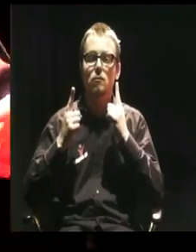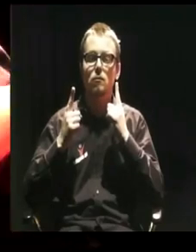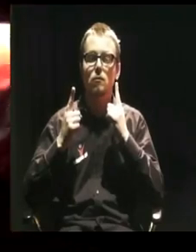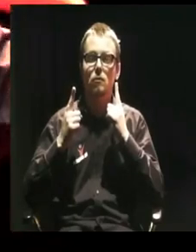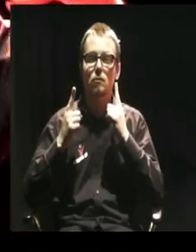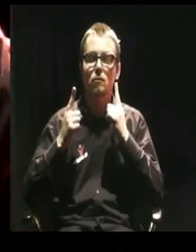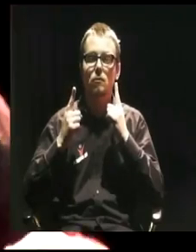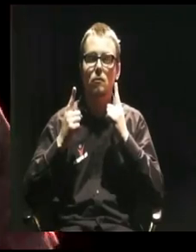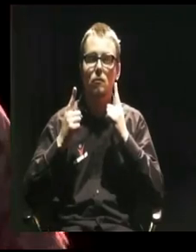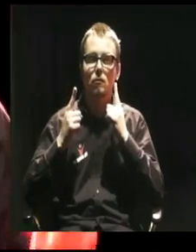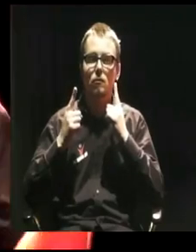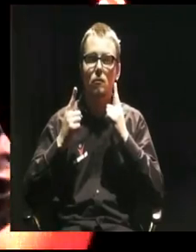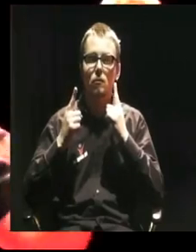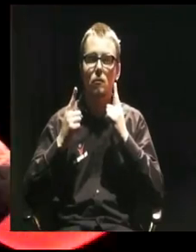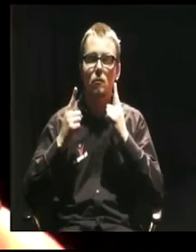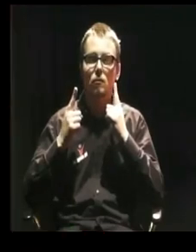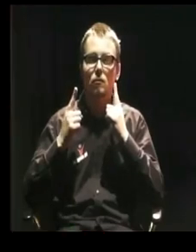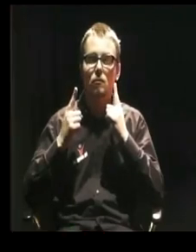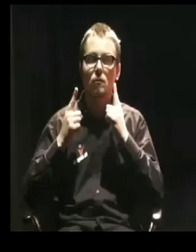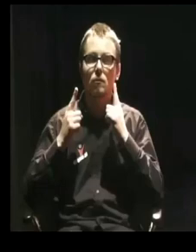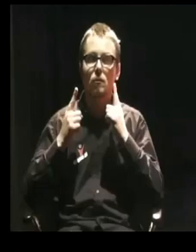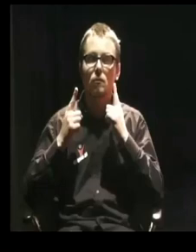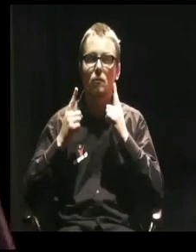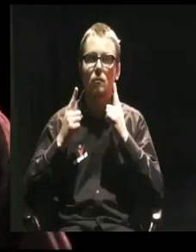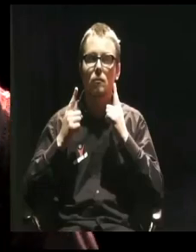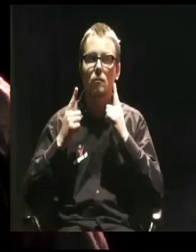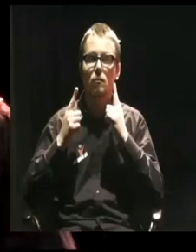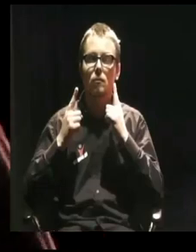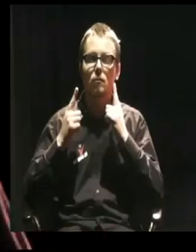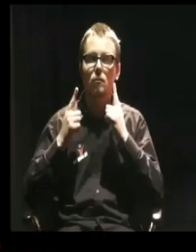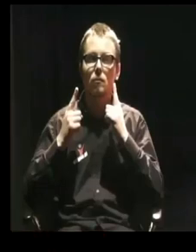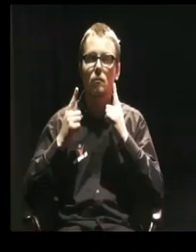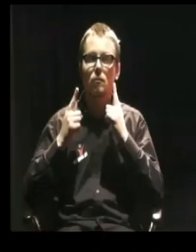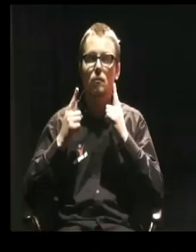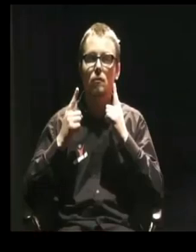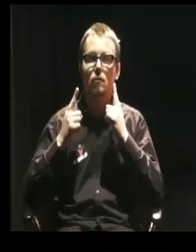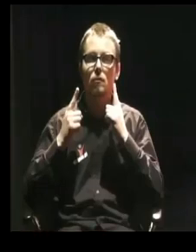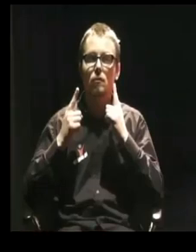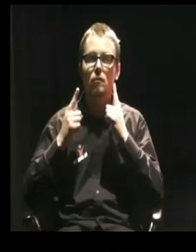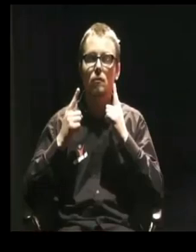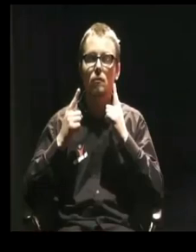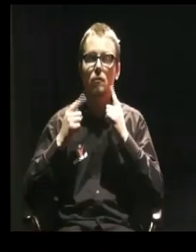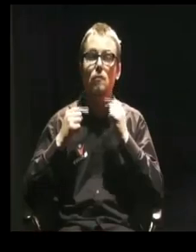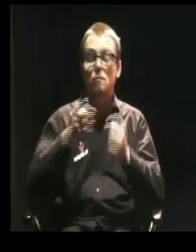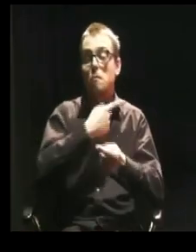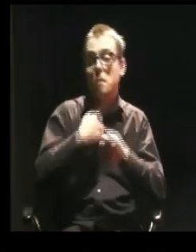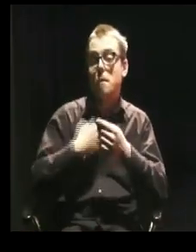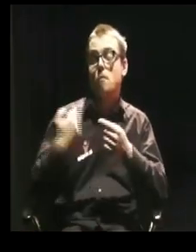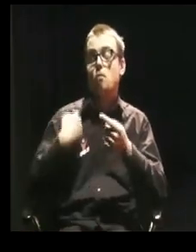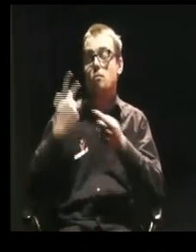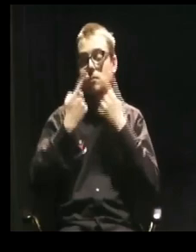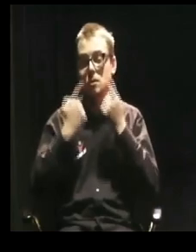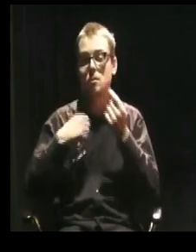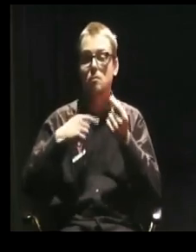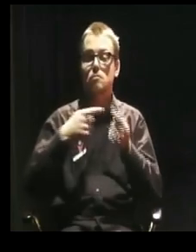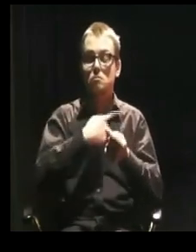w pewnym momencie jakby coś do nas trafiło i stwierdziliśmy, kurczę, robimy fajną rzecz. Może nie będziemy tego